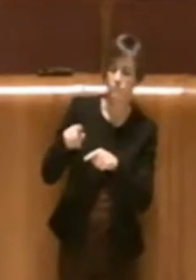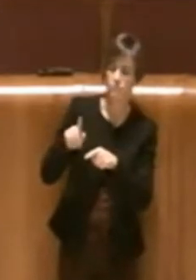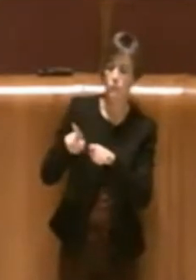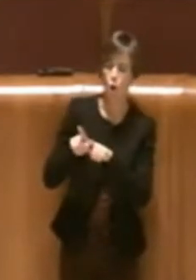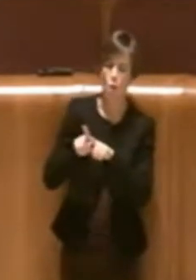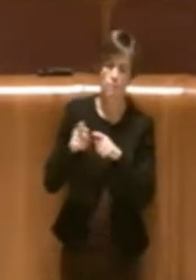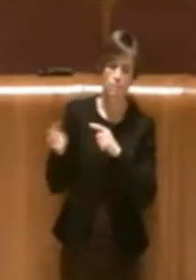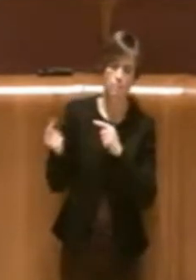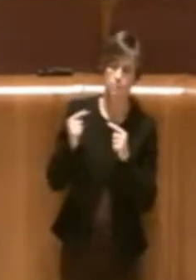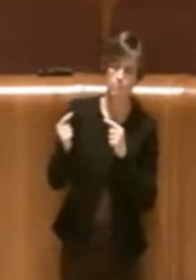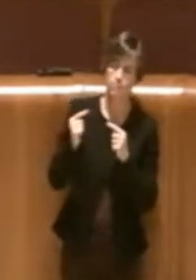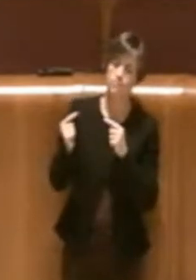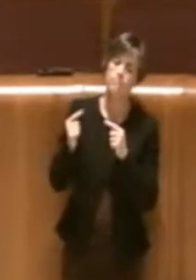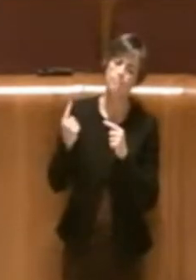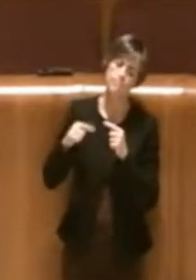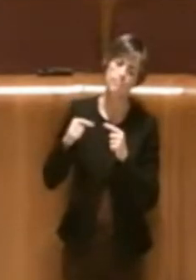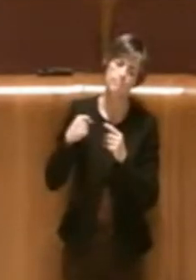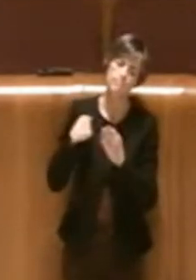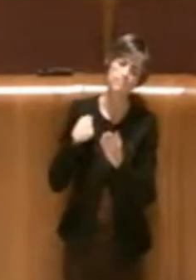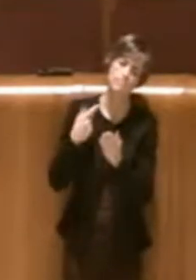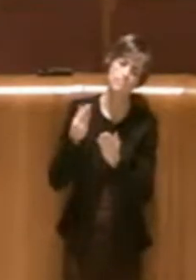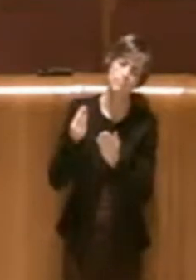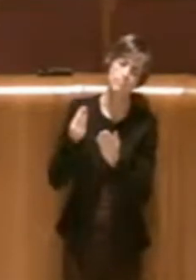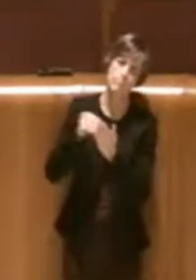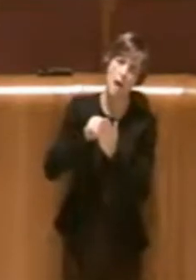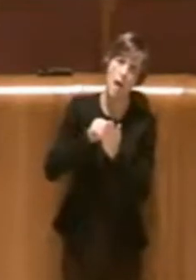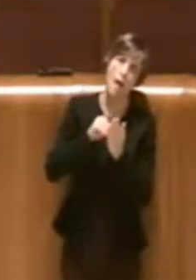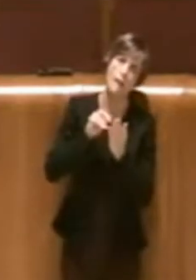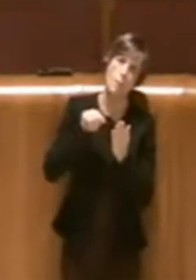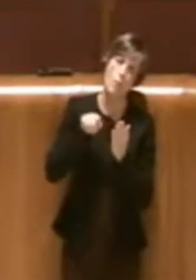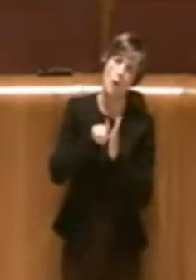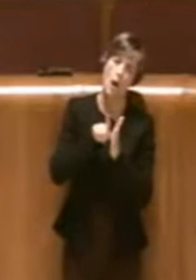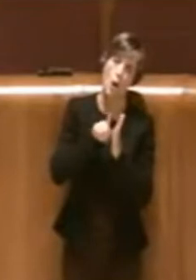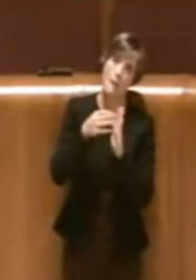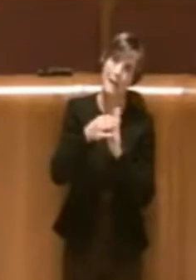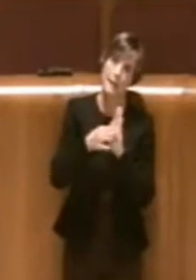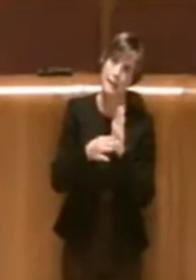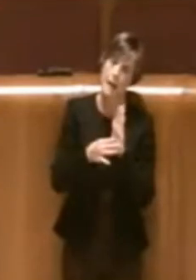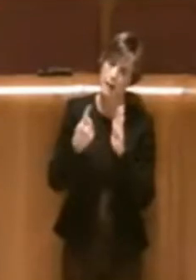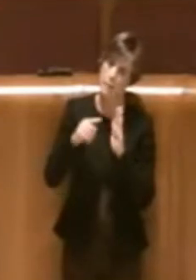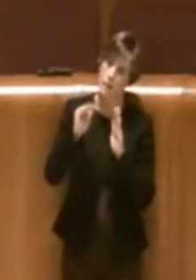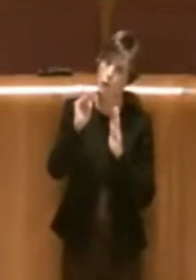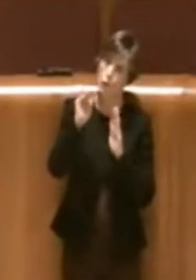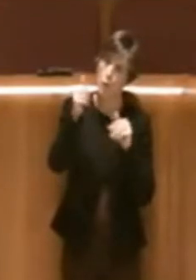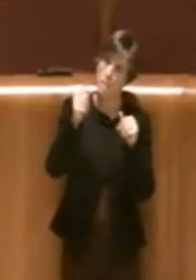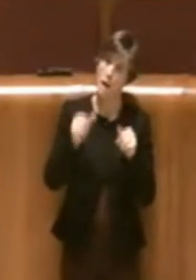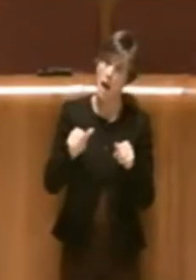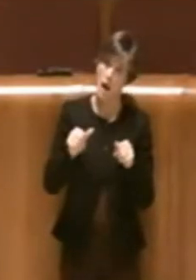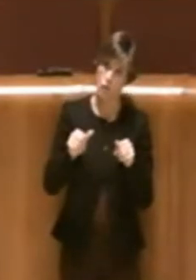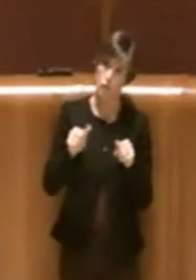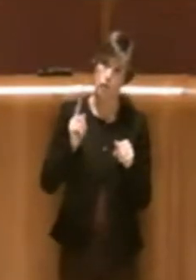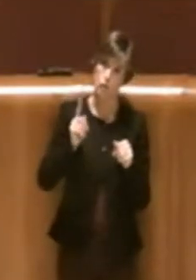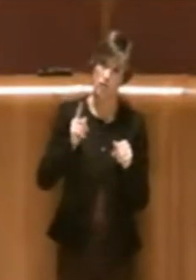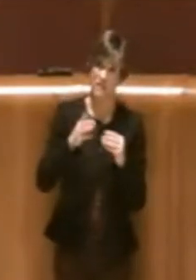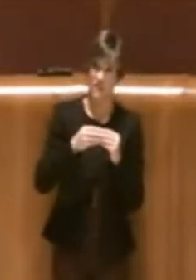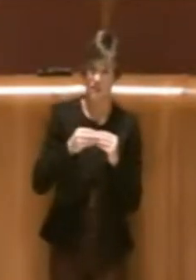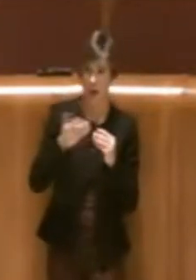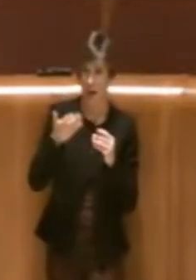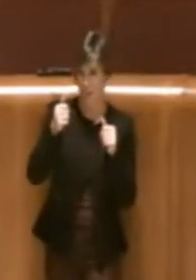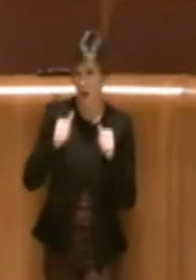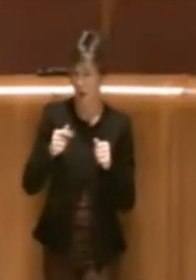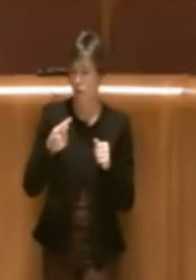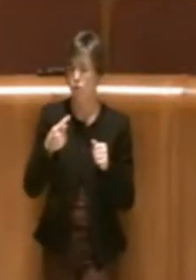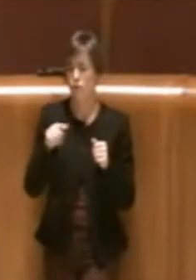dare tra i criteri del futuro bando che si andrà ad attuare come